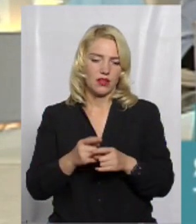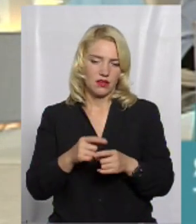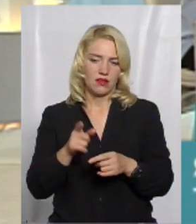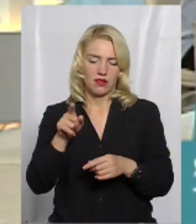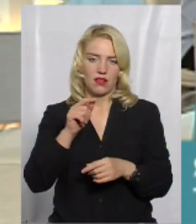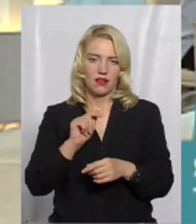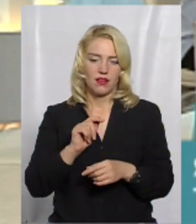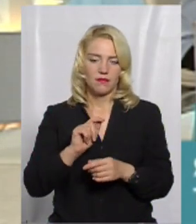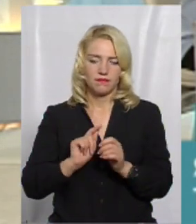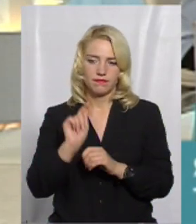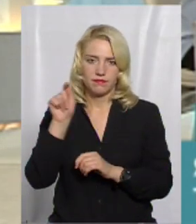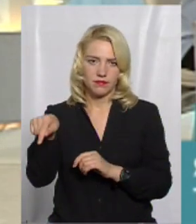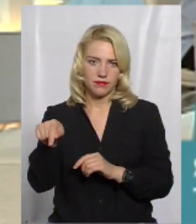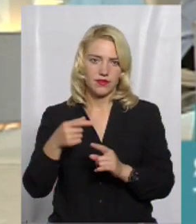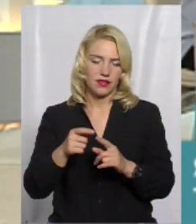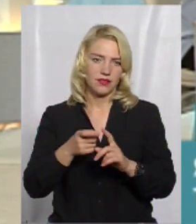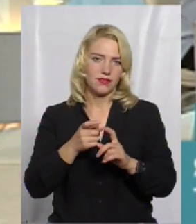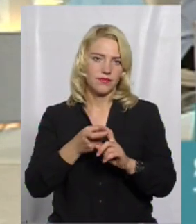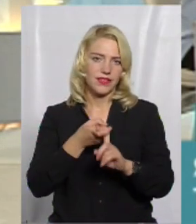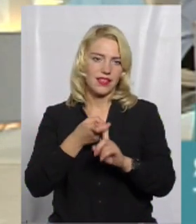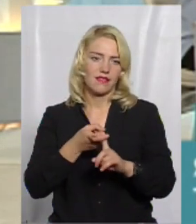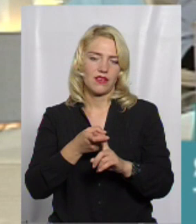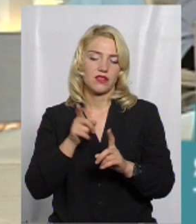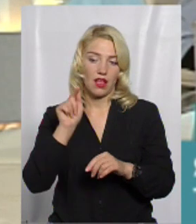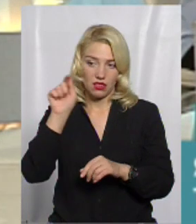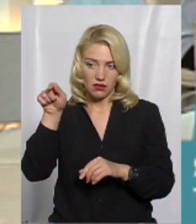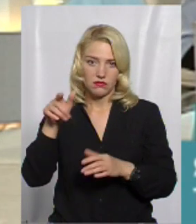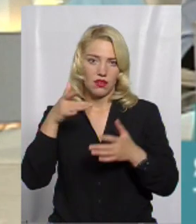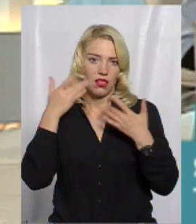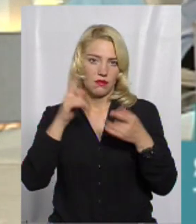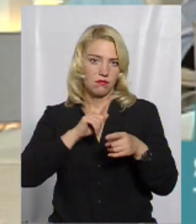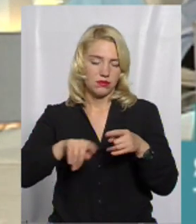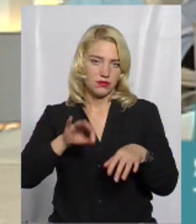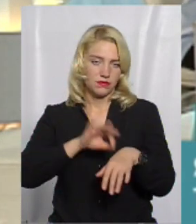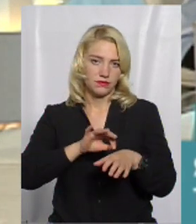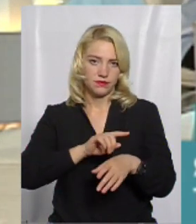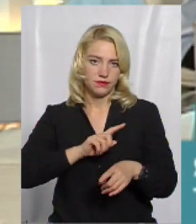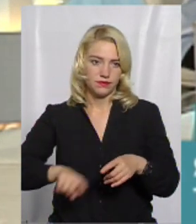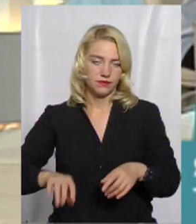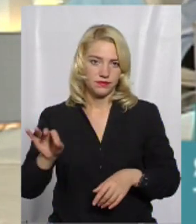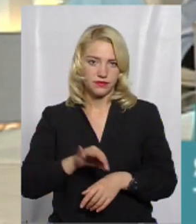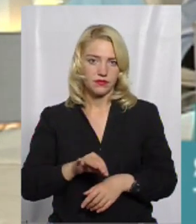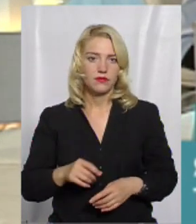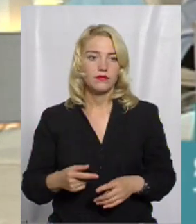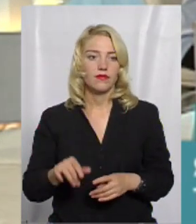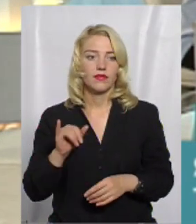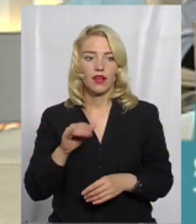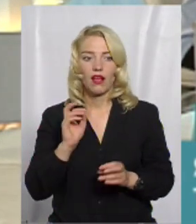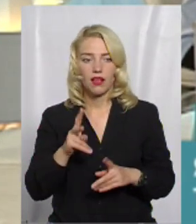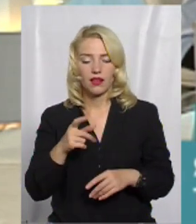такому організмі легко розвивається хвороба. То як берегти себе від цієї